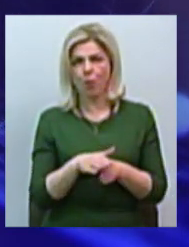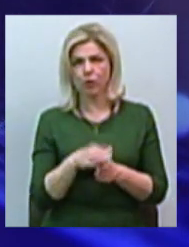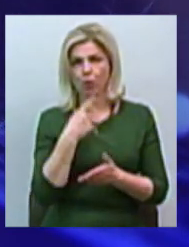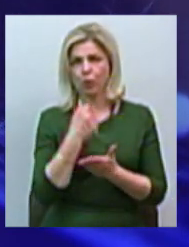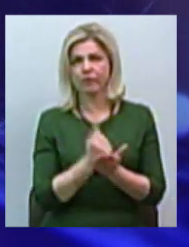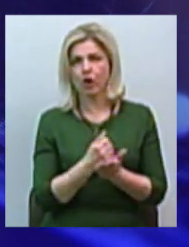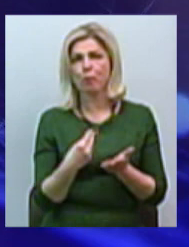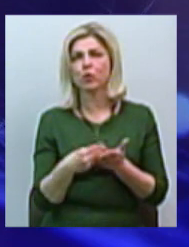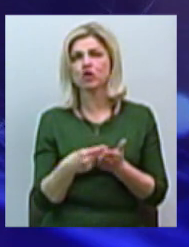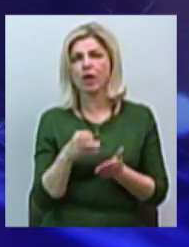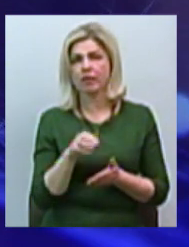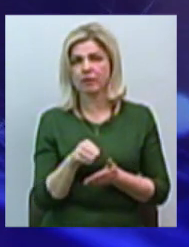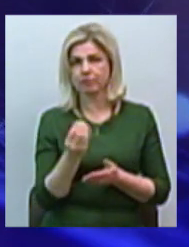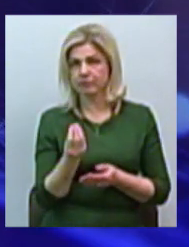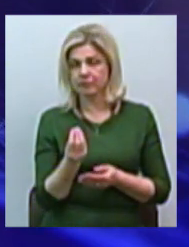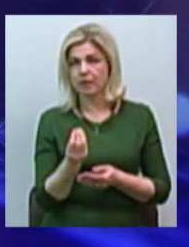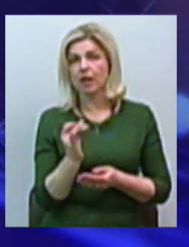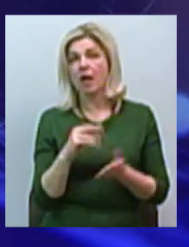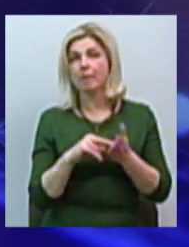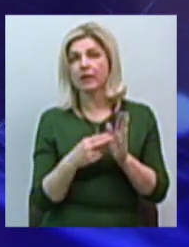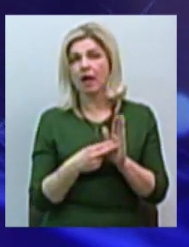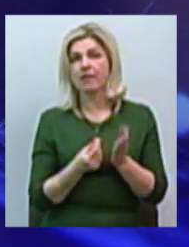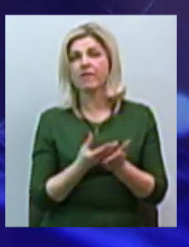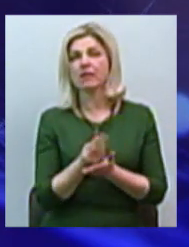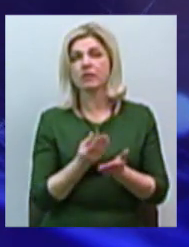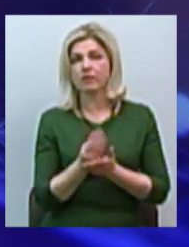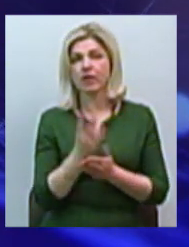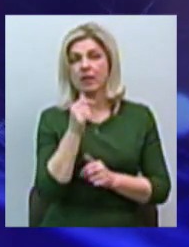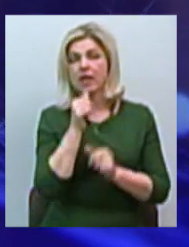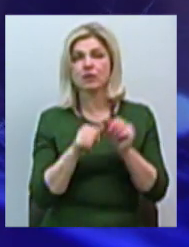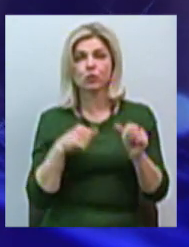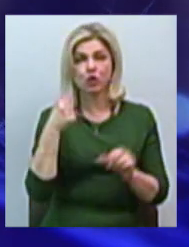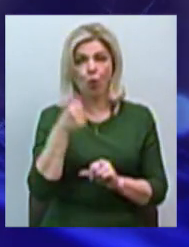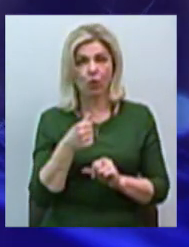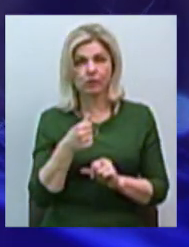бюджет і плану фінансування наступний год.